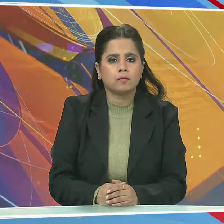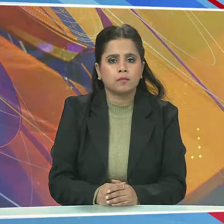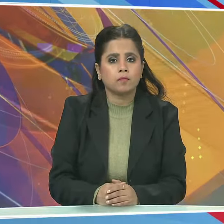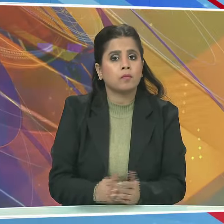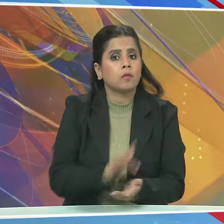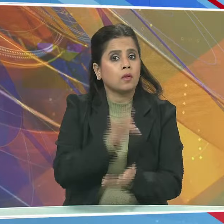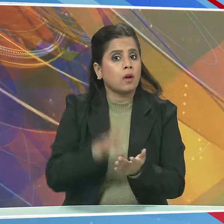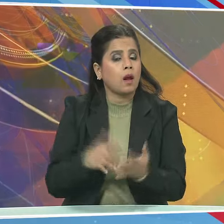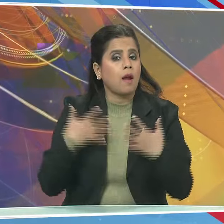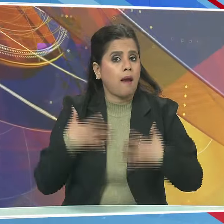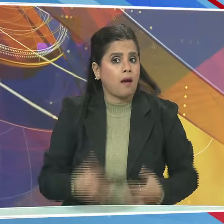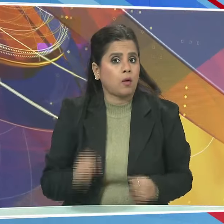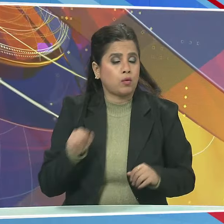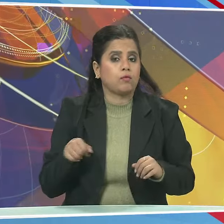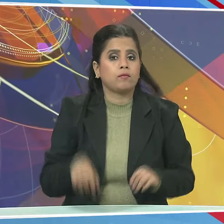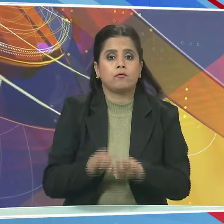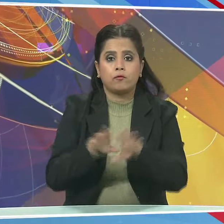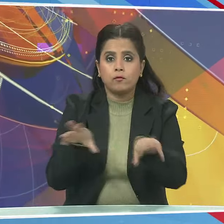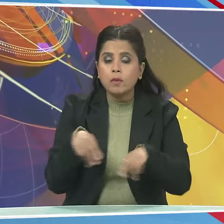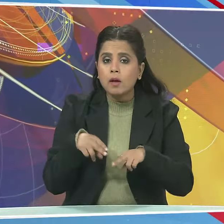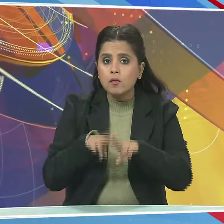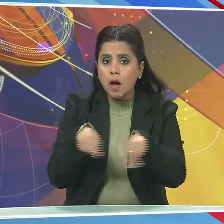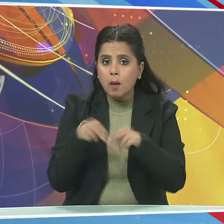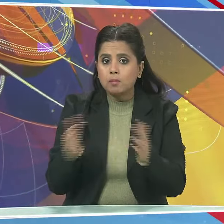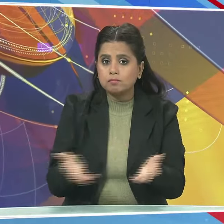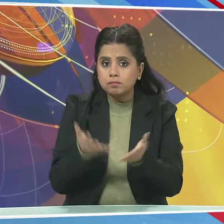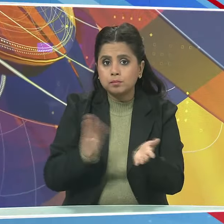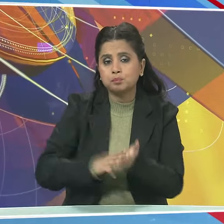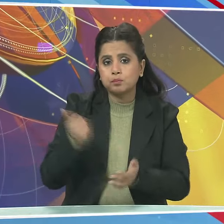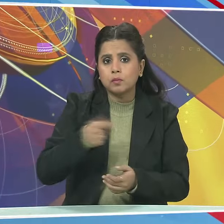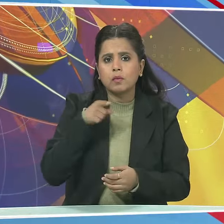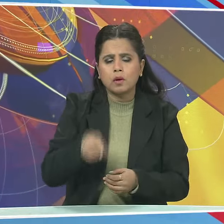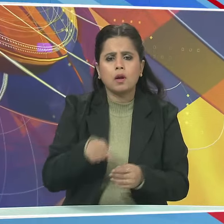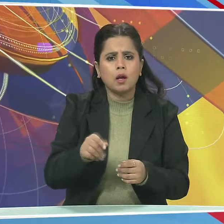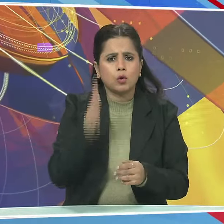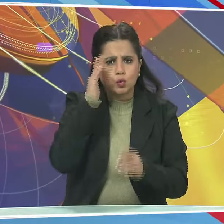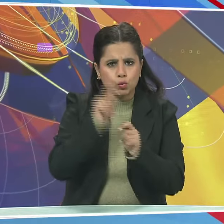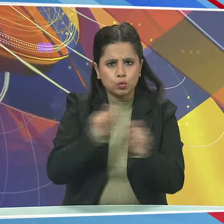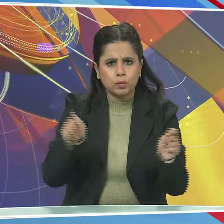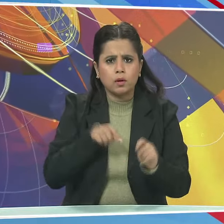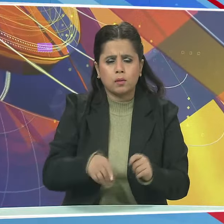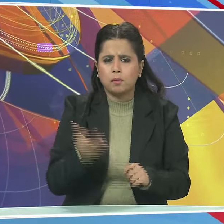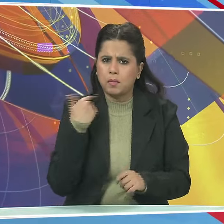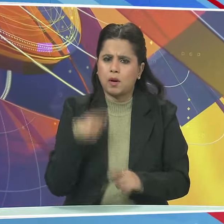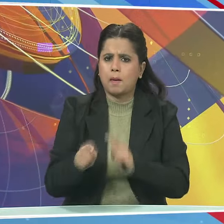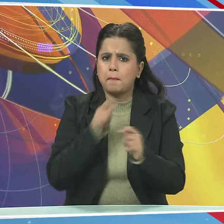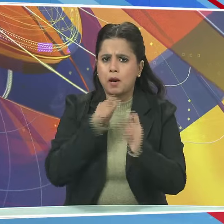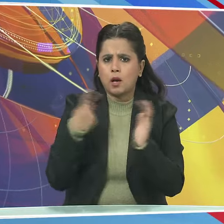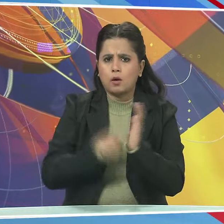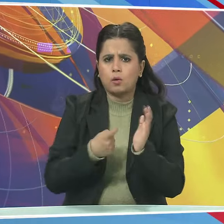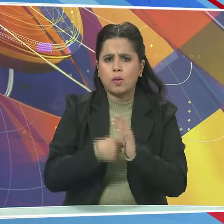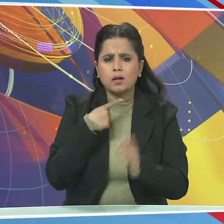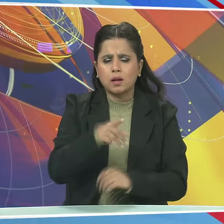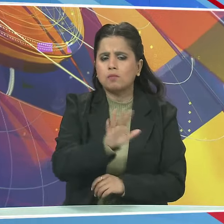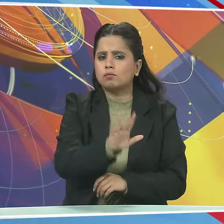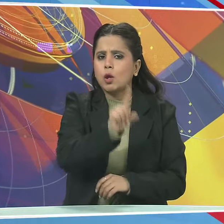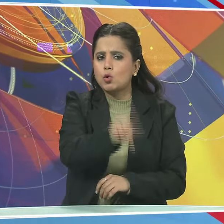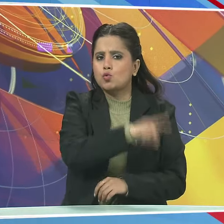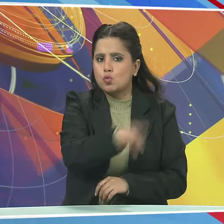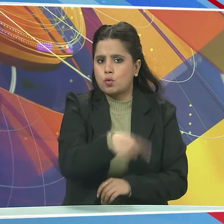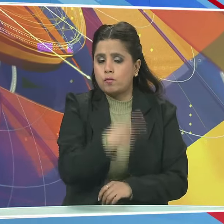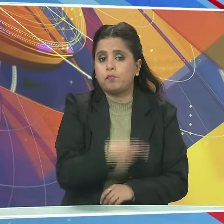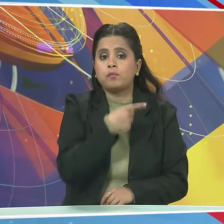केंद्रिय स्वास्तो परिवार कल्याण मंत्राले ने एक सवाचार पत्र की एक हालिया मीडिया रिपोर्ट का खंडन किया है